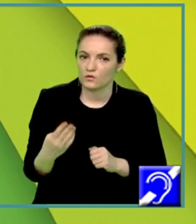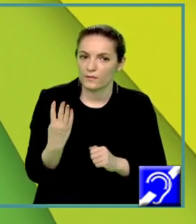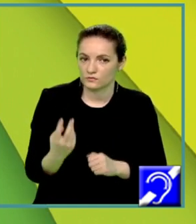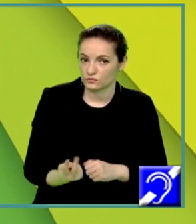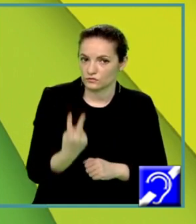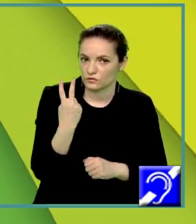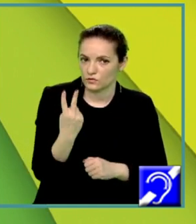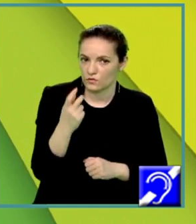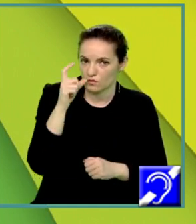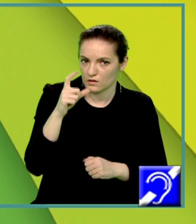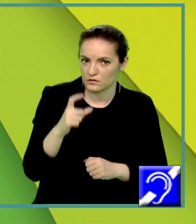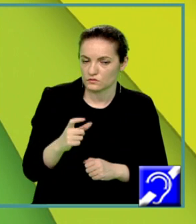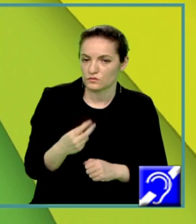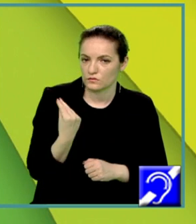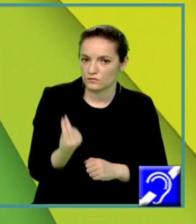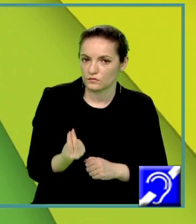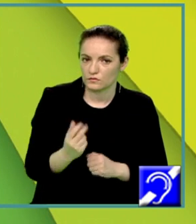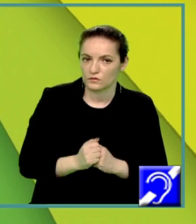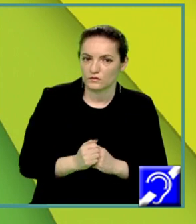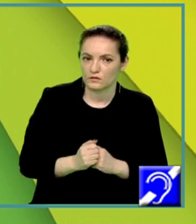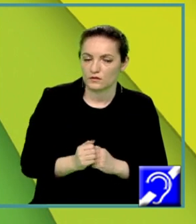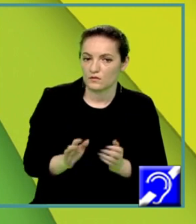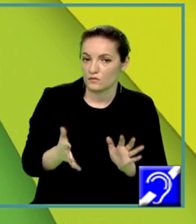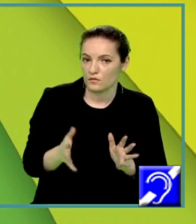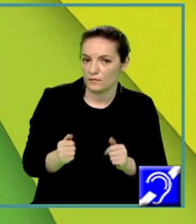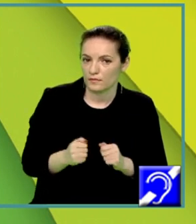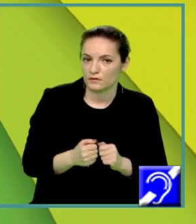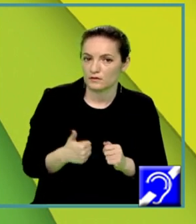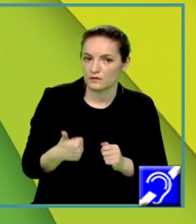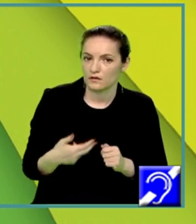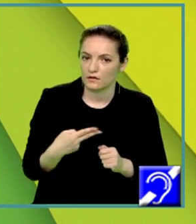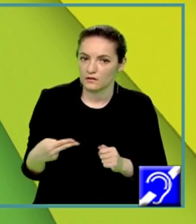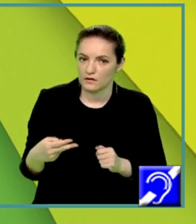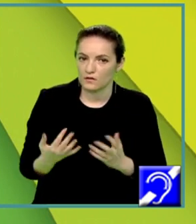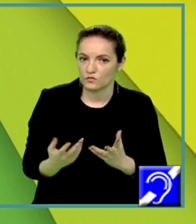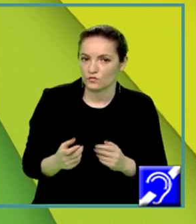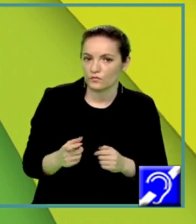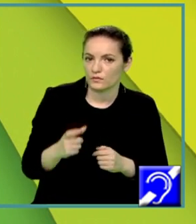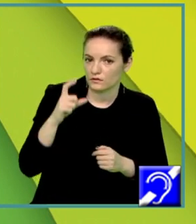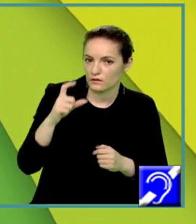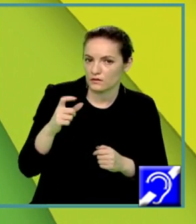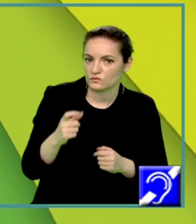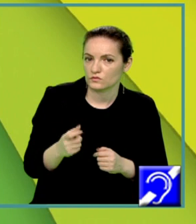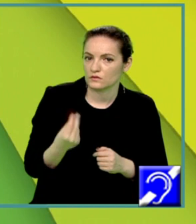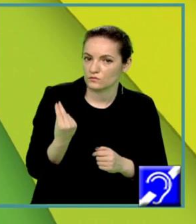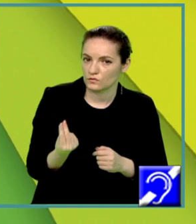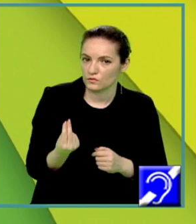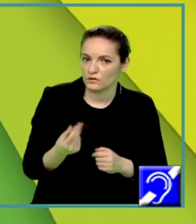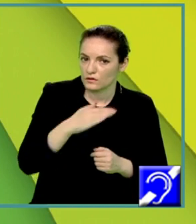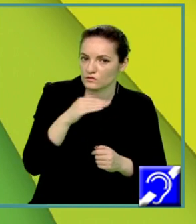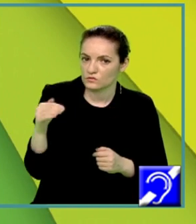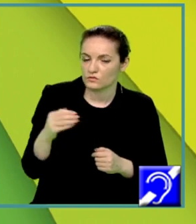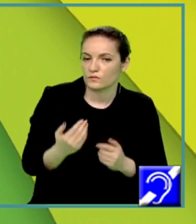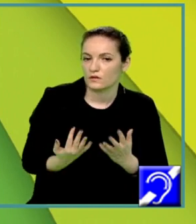formula probabilității, probabilitatea de A este egal cu număr de cazuri favorabile supra număr de cazuri posibile.